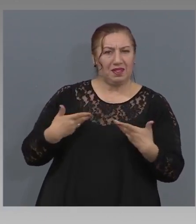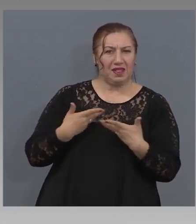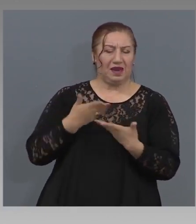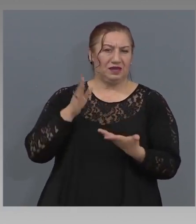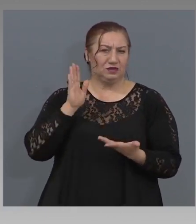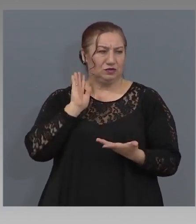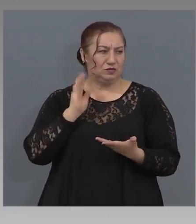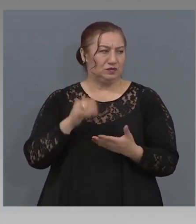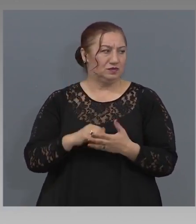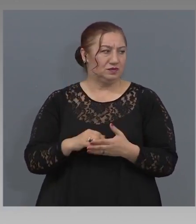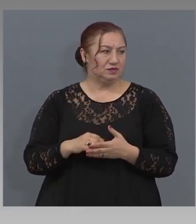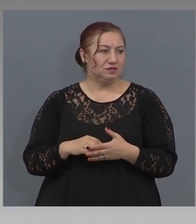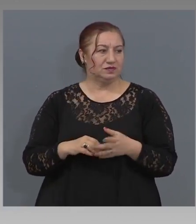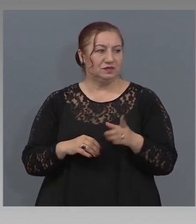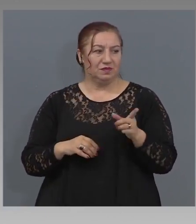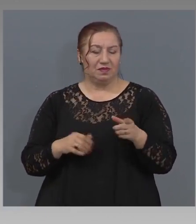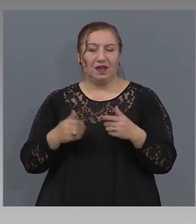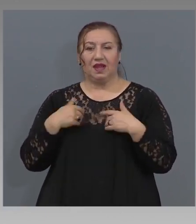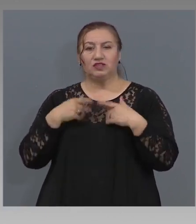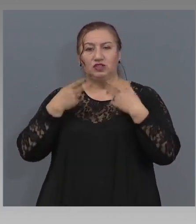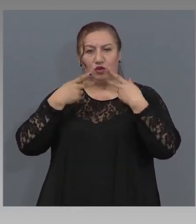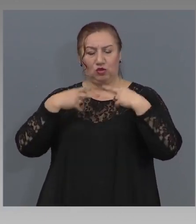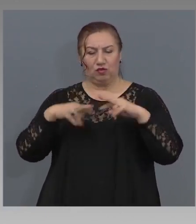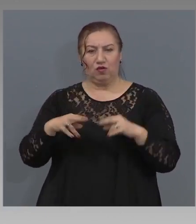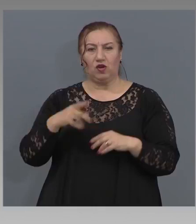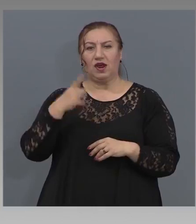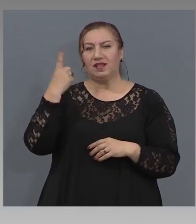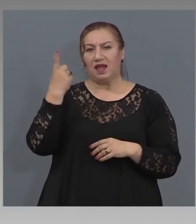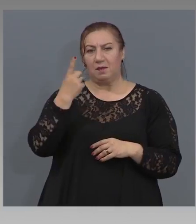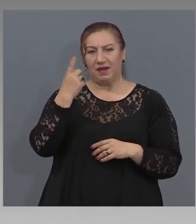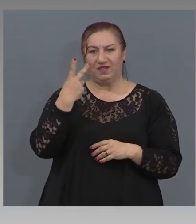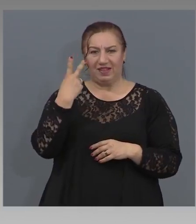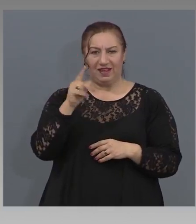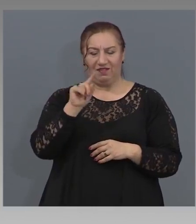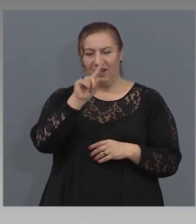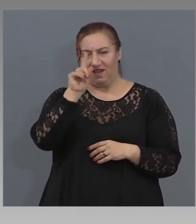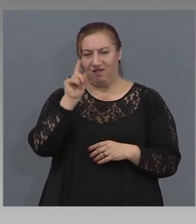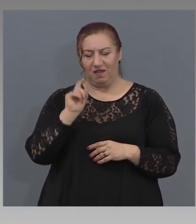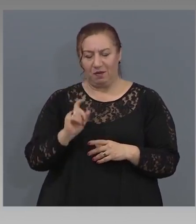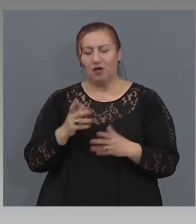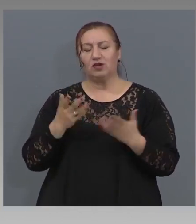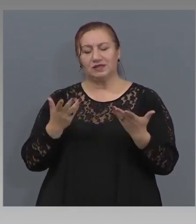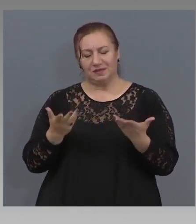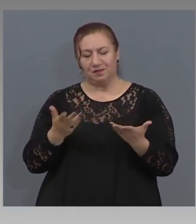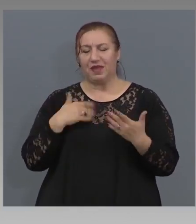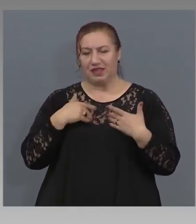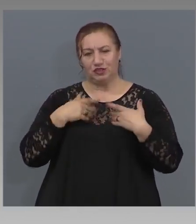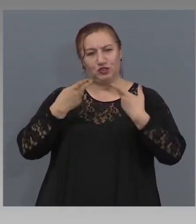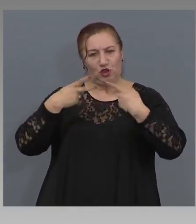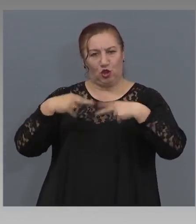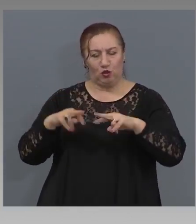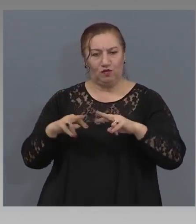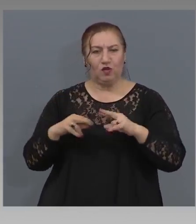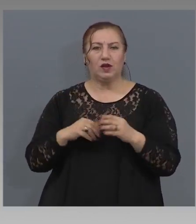Може би аз да отговоря на първите два въпроса, понеже те не бяха конкретно адресирани, ще се възползваме от тая възможност. Да.